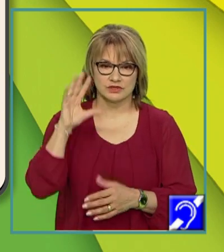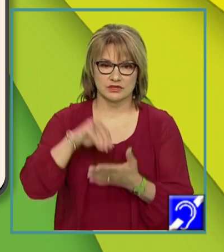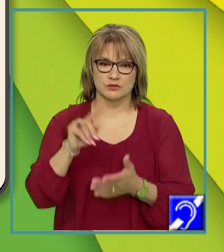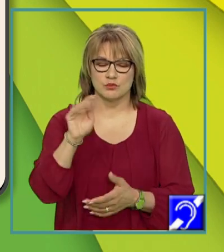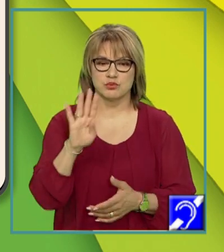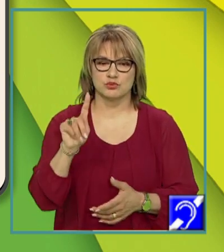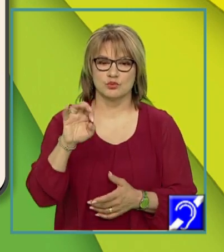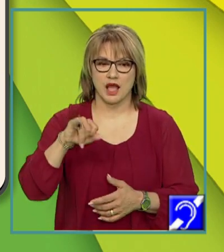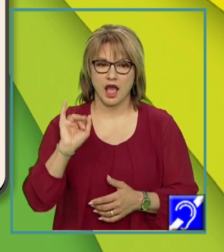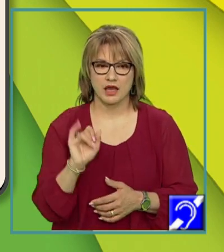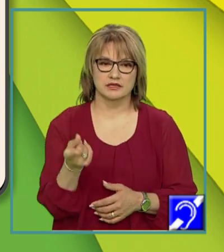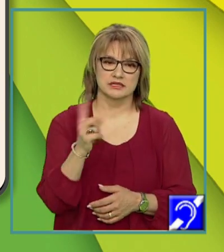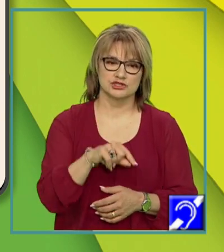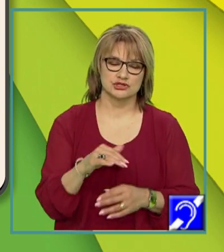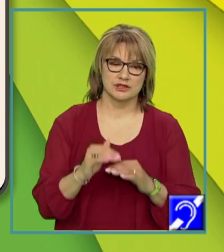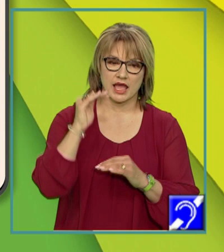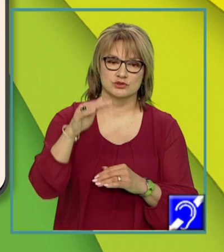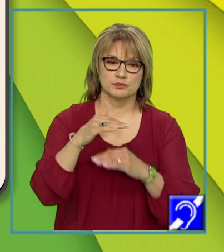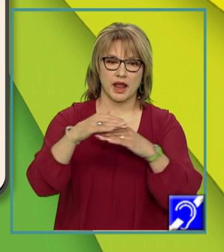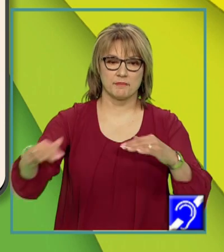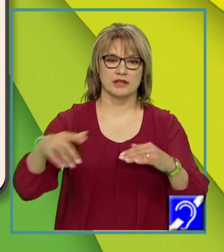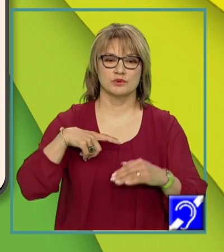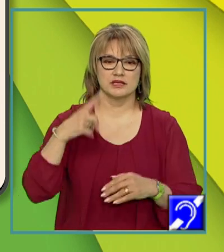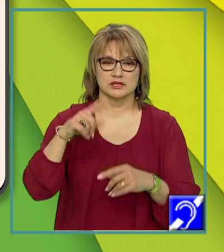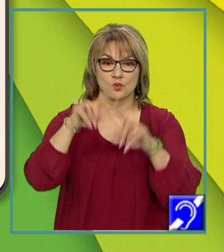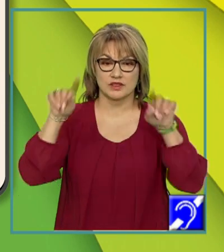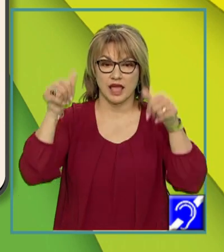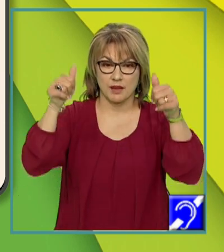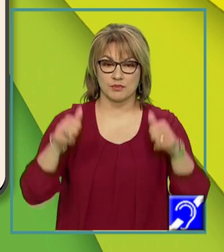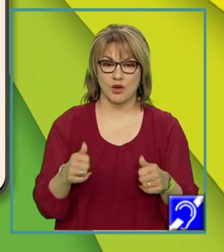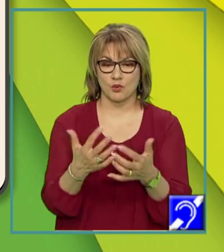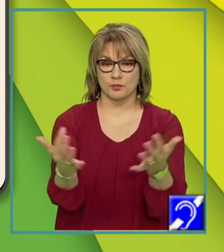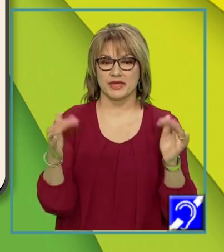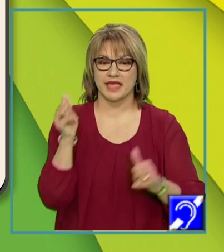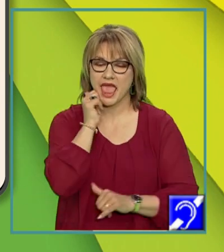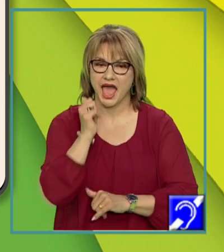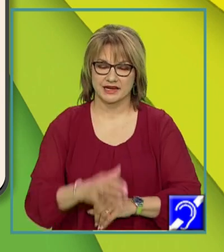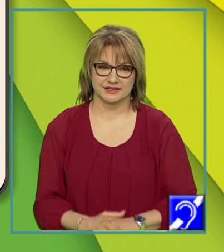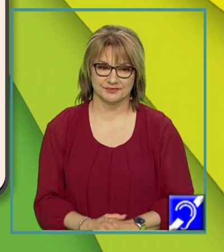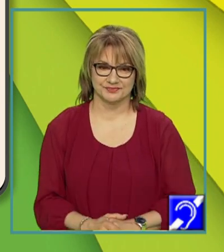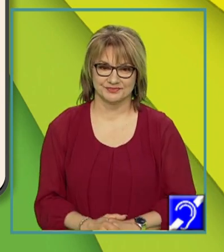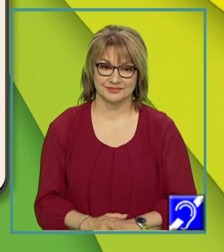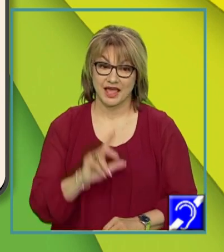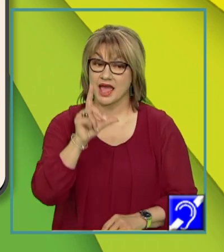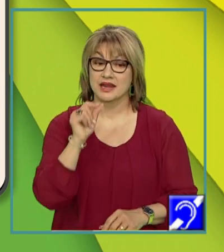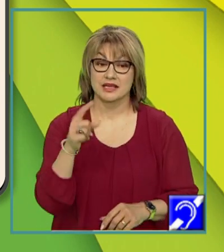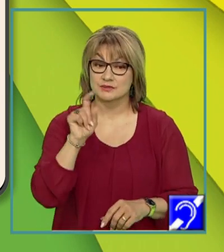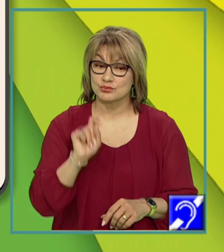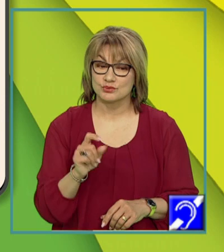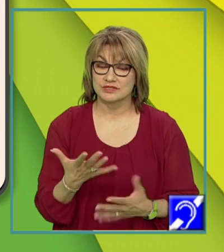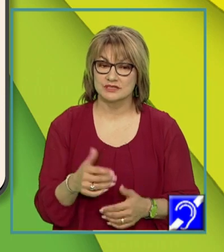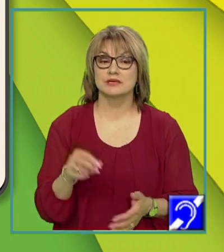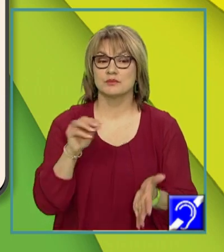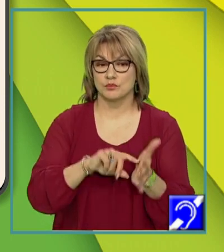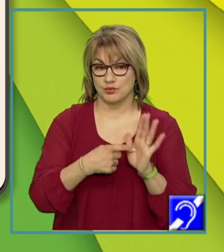cu un peisaj de iarnă. Iată, răspunsul, corect, este bineînțeles. A, și ca să